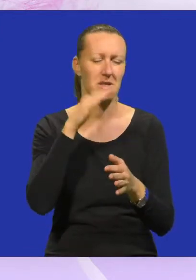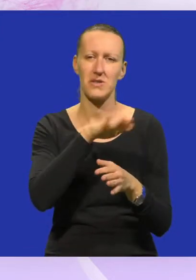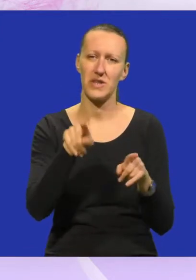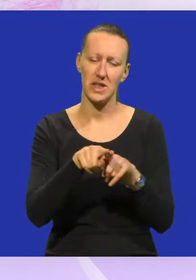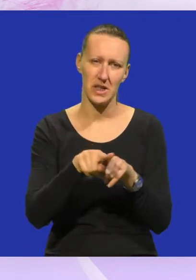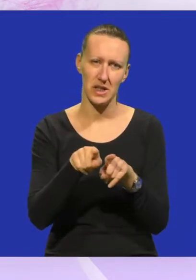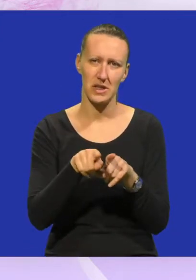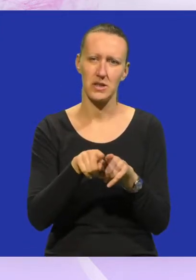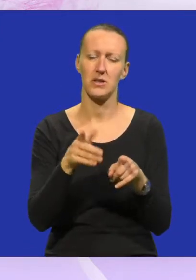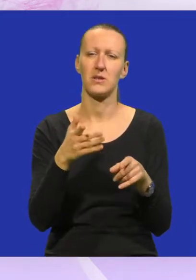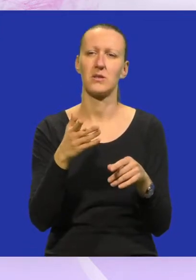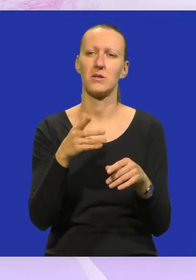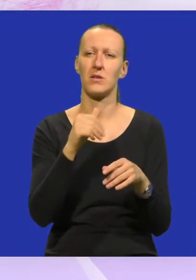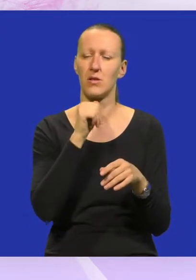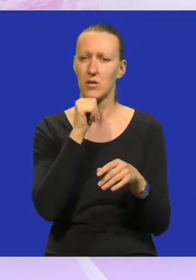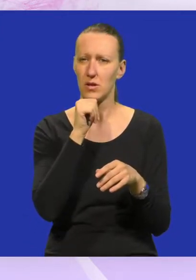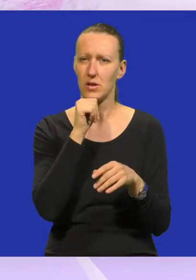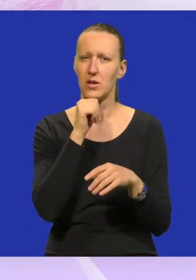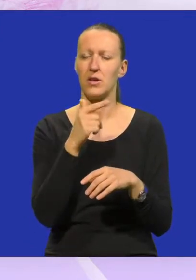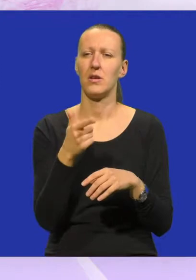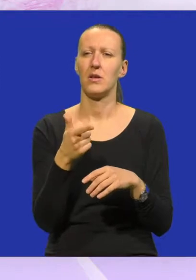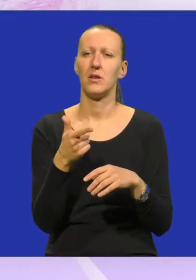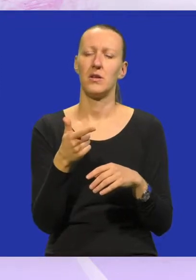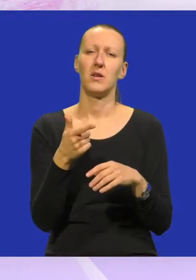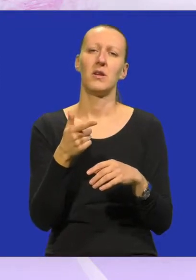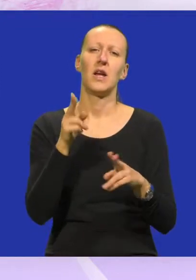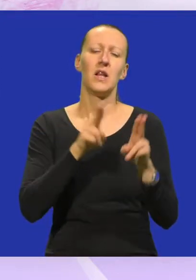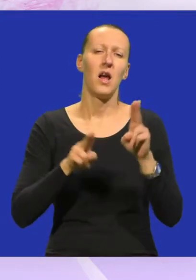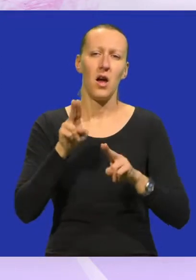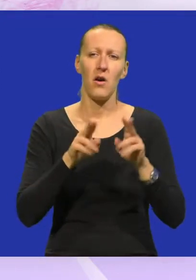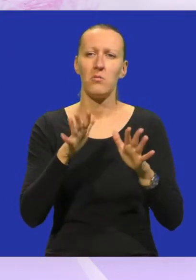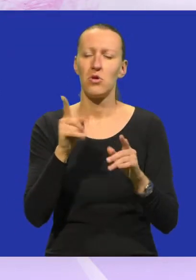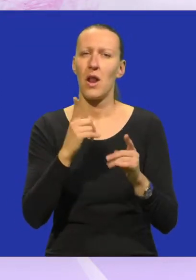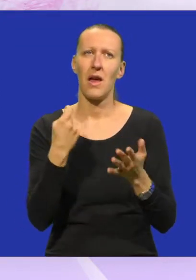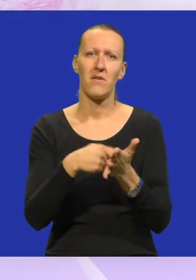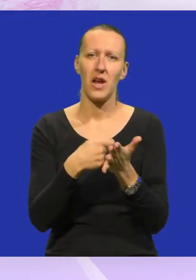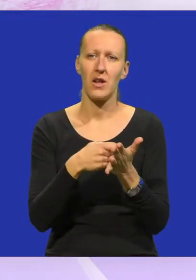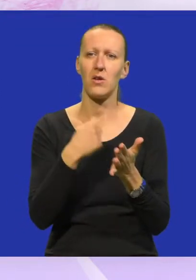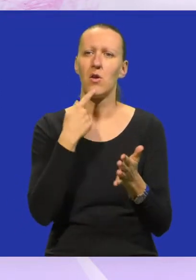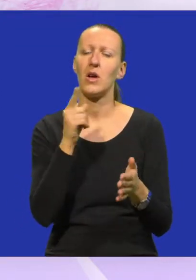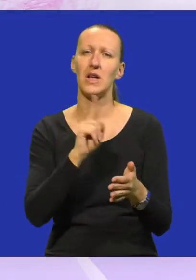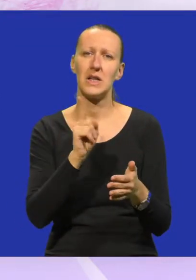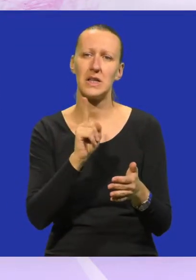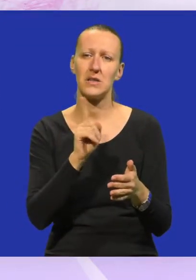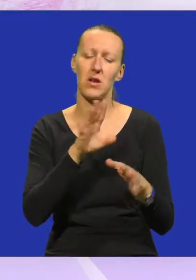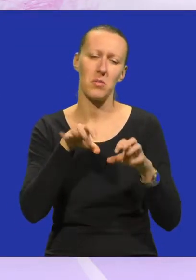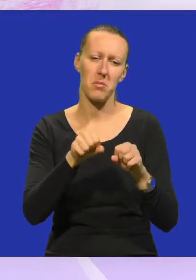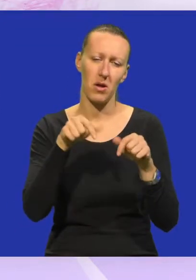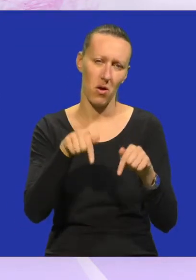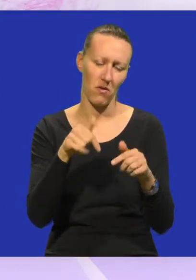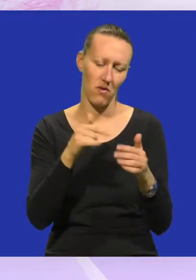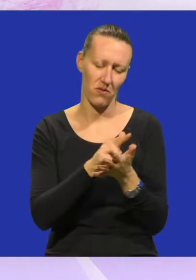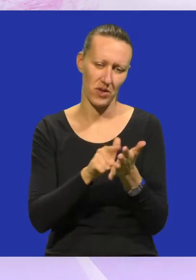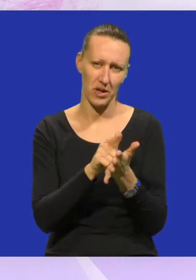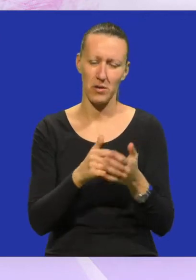svi isto i njegovati možda neke vrijednosti koje nisu, ne pripadaju u ovom jednom